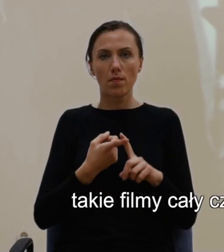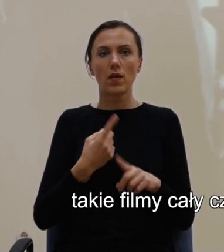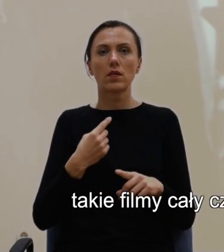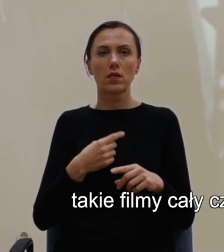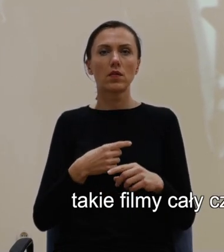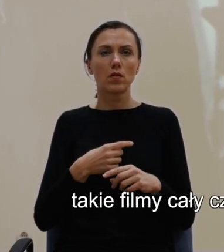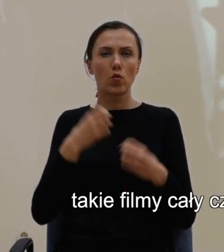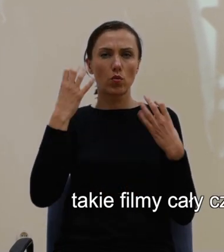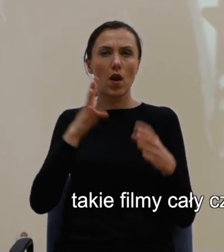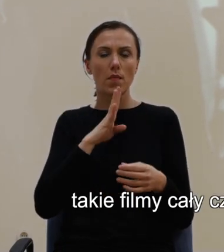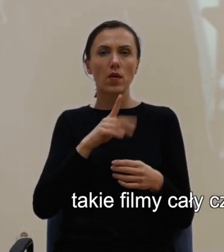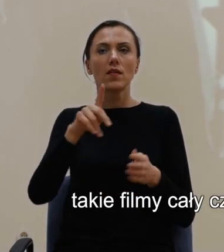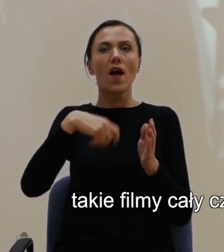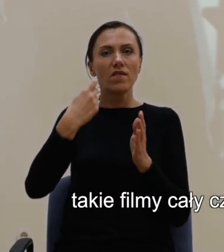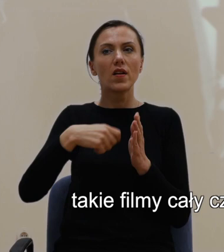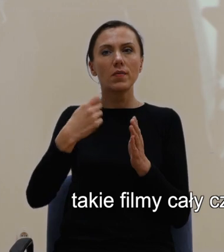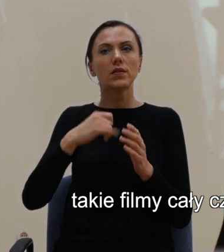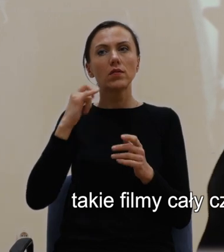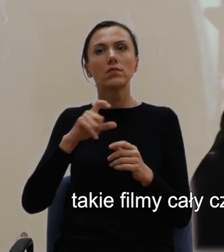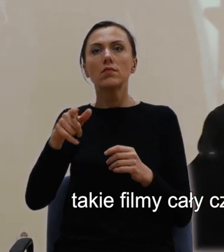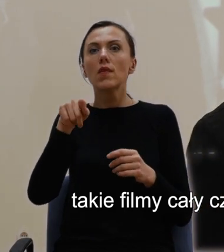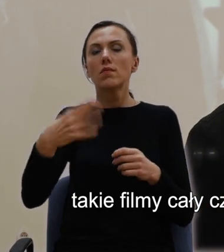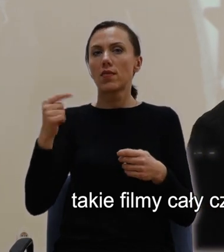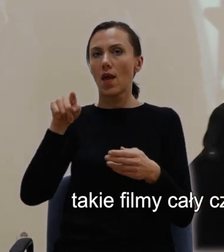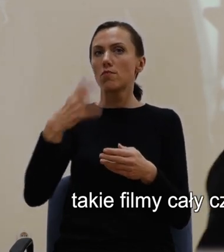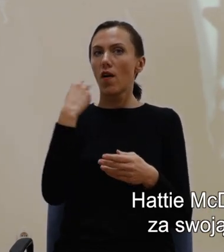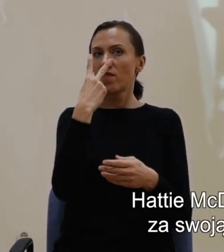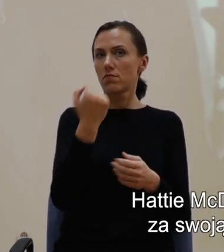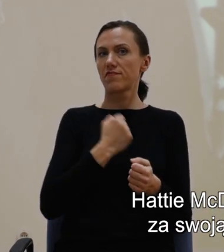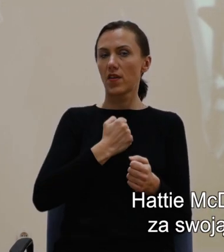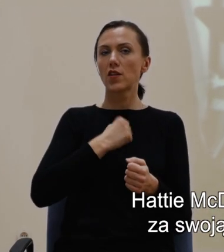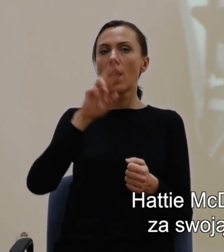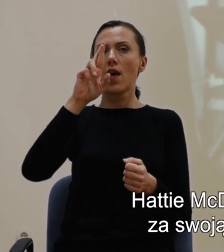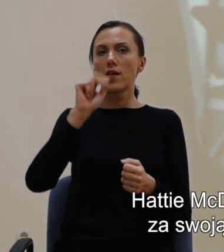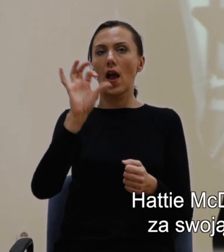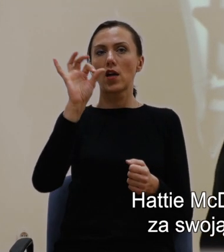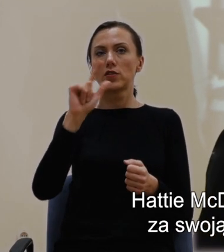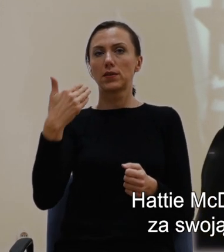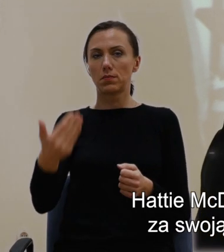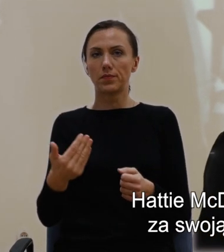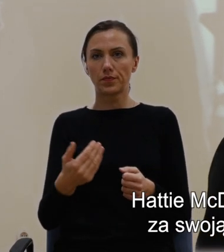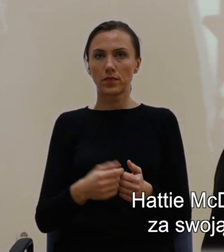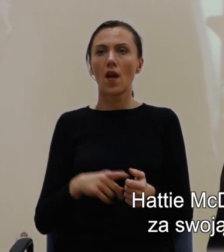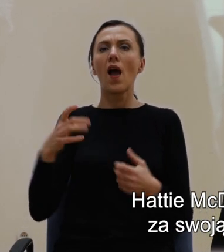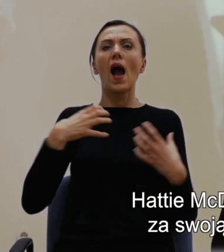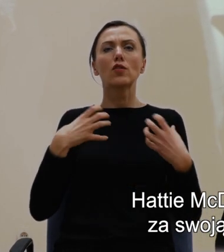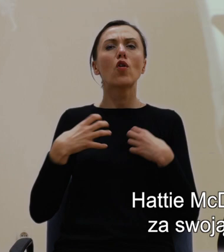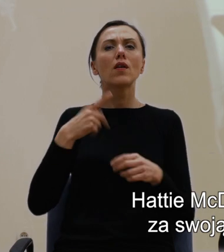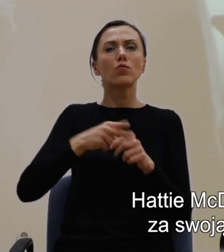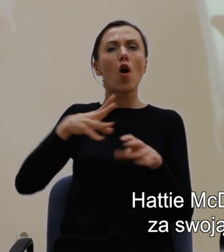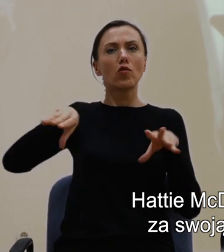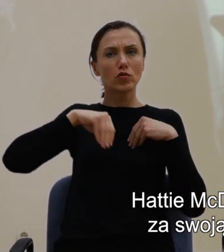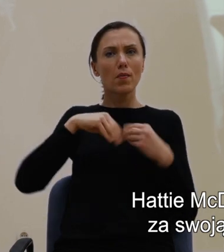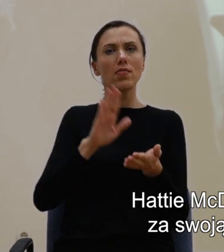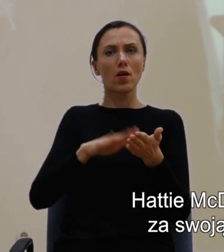takie filmy cały czas funkcjonowały w kontekście rasistowskim. Hattie McDaniel, aktorka, która otrzymała Oscara za